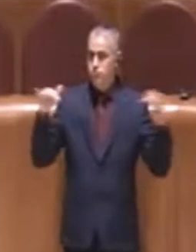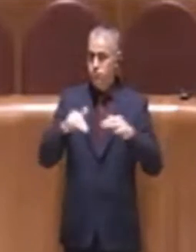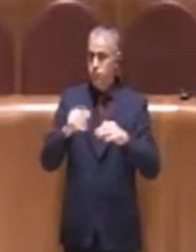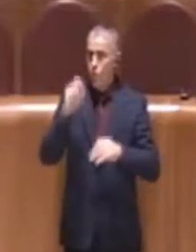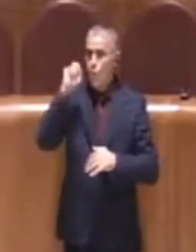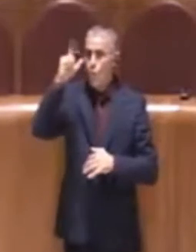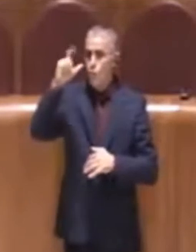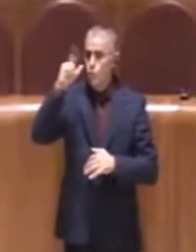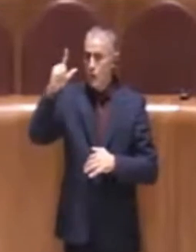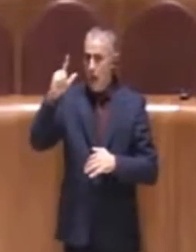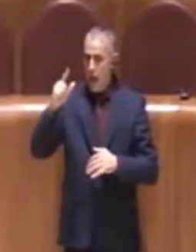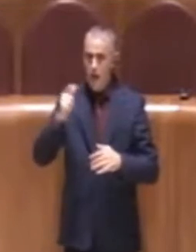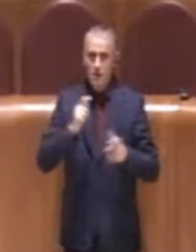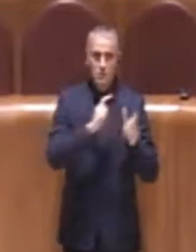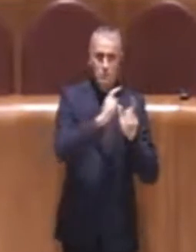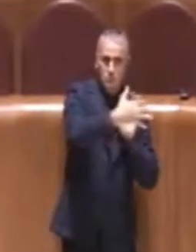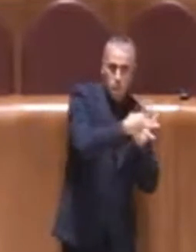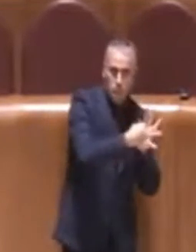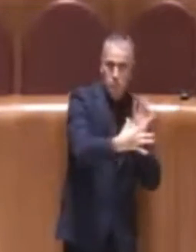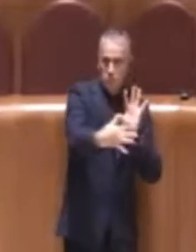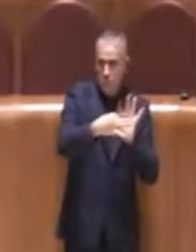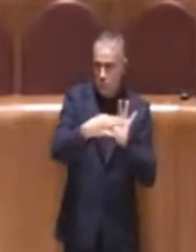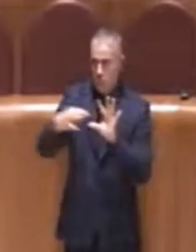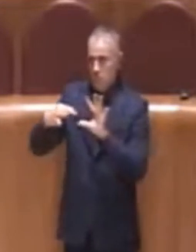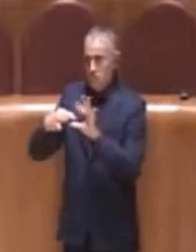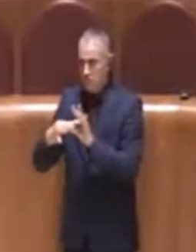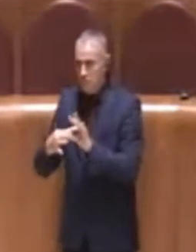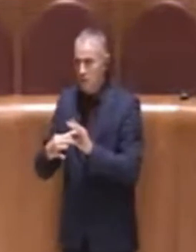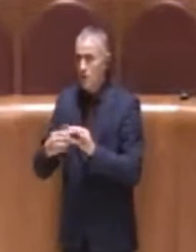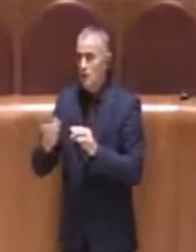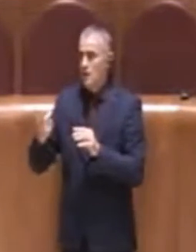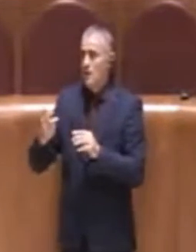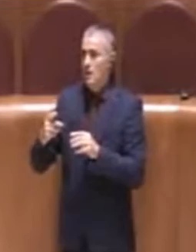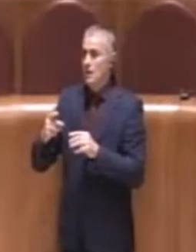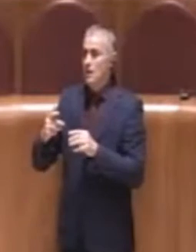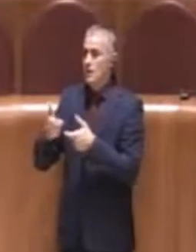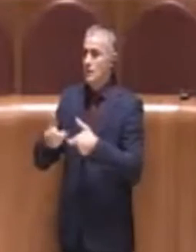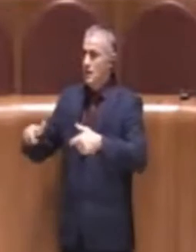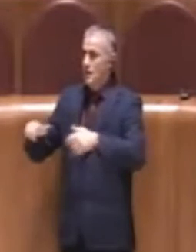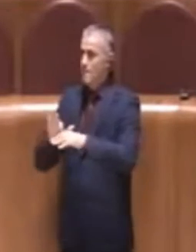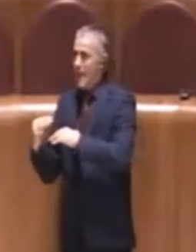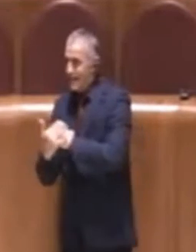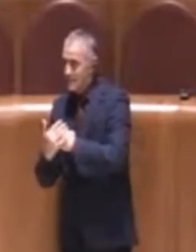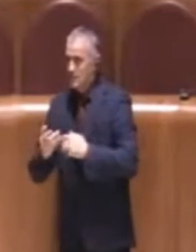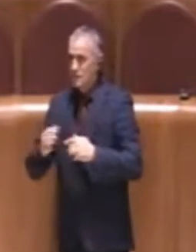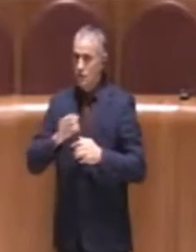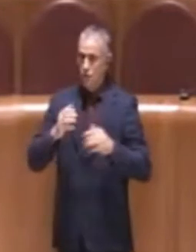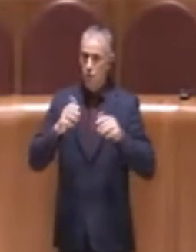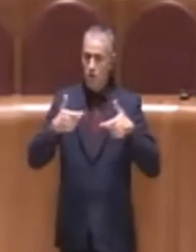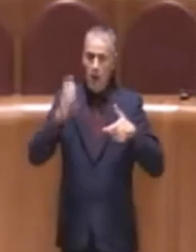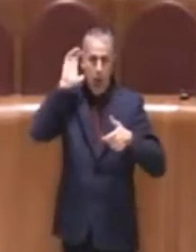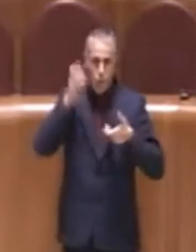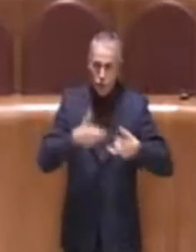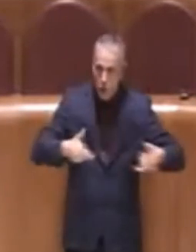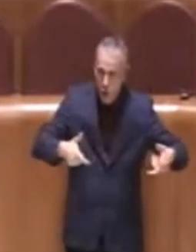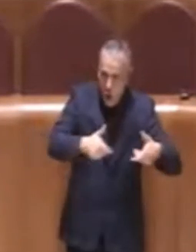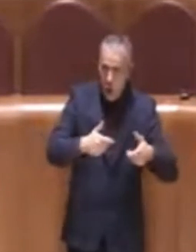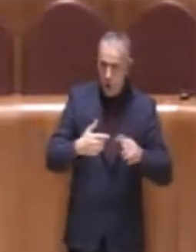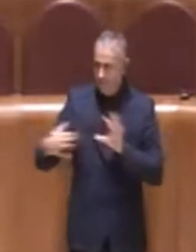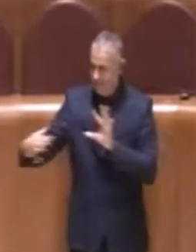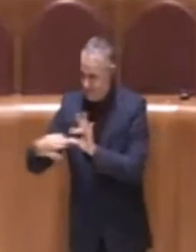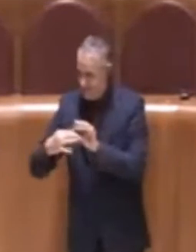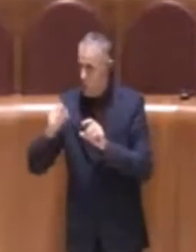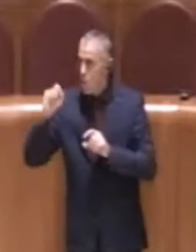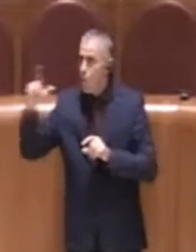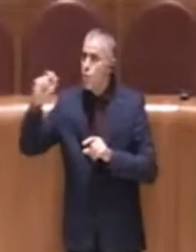relazioni e dei legami molto stretti con il Maxi, con l'auditorium, con tutte le strutture culturali di